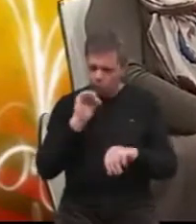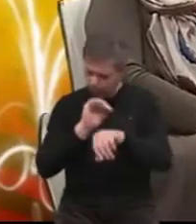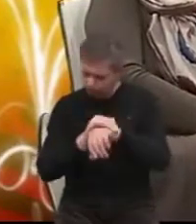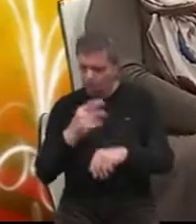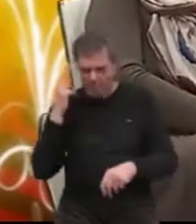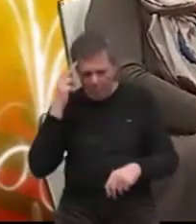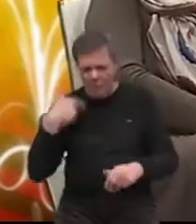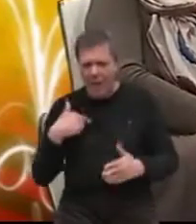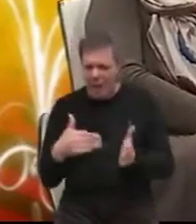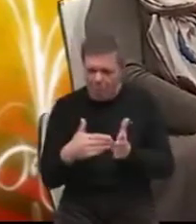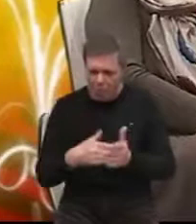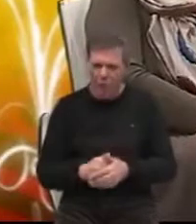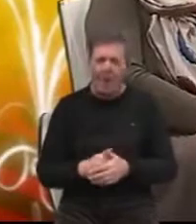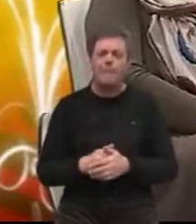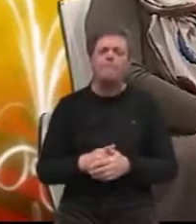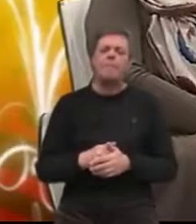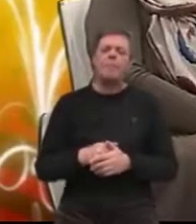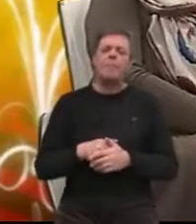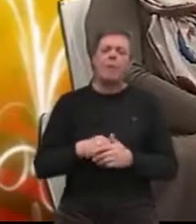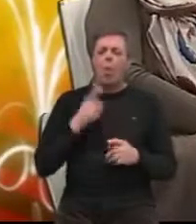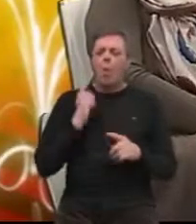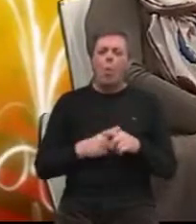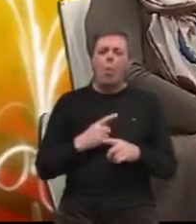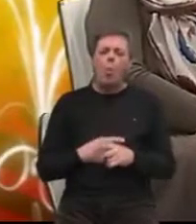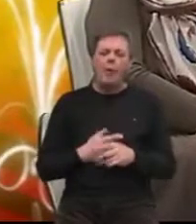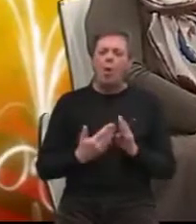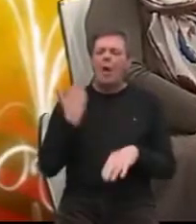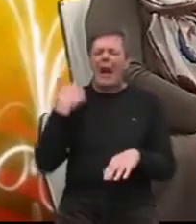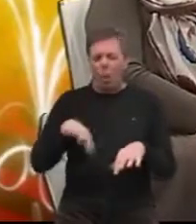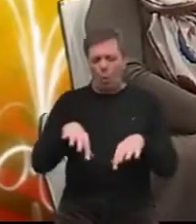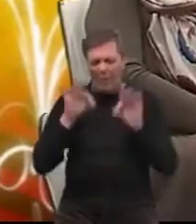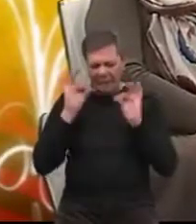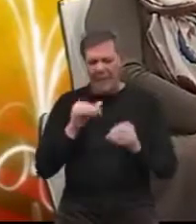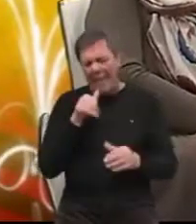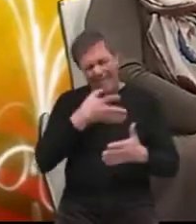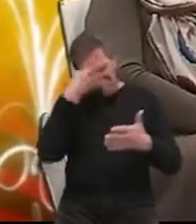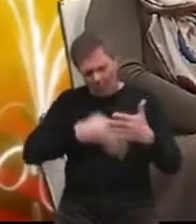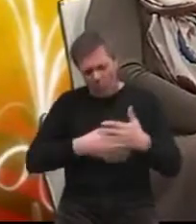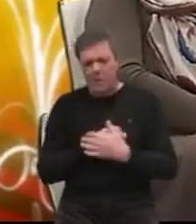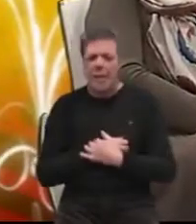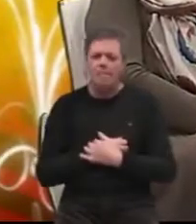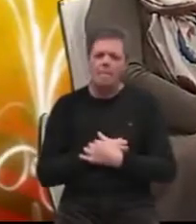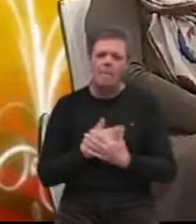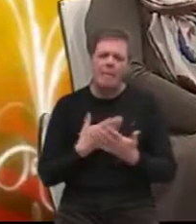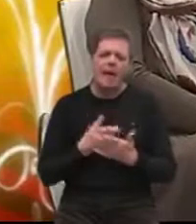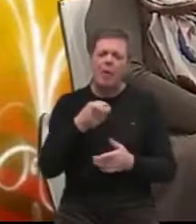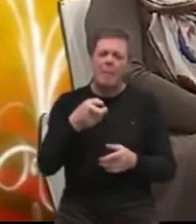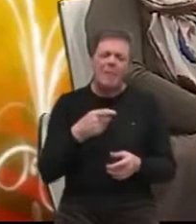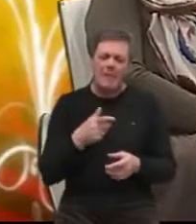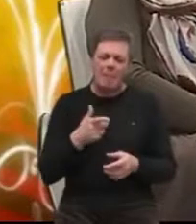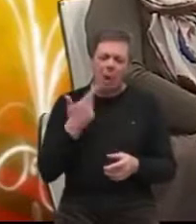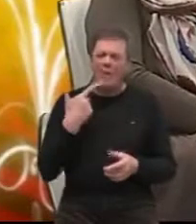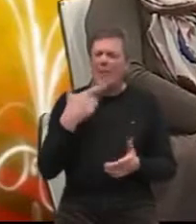sve naše potrebe i prepoznali su potrebu uzimo upravo ranog otkrivanja i rane diagnostike. Tako da mi s njima od